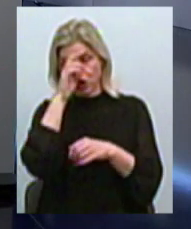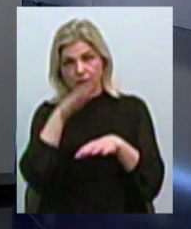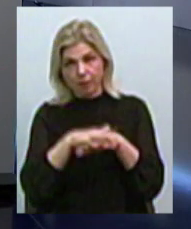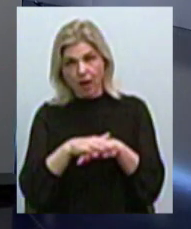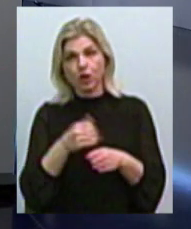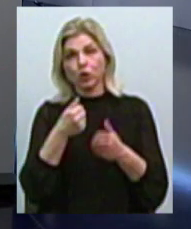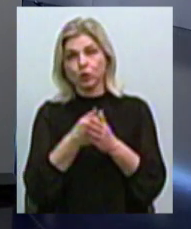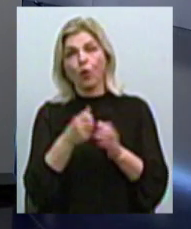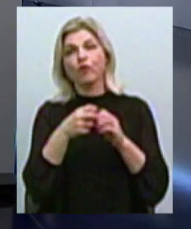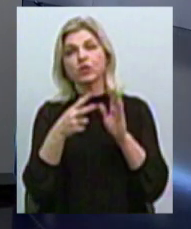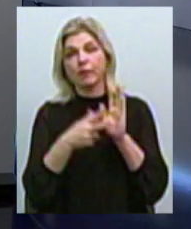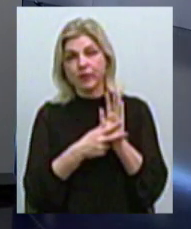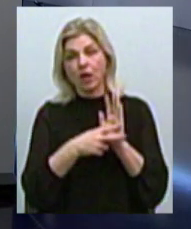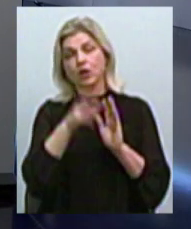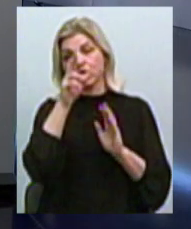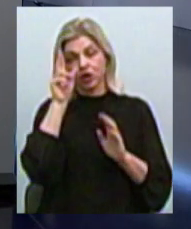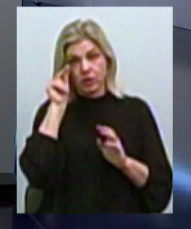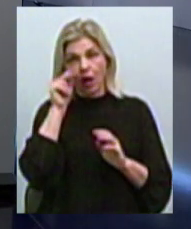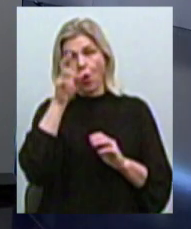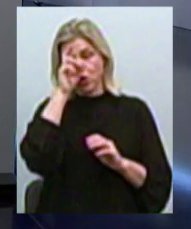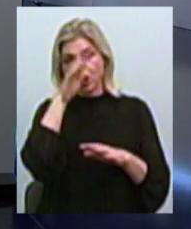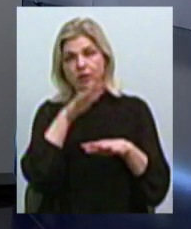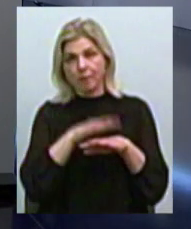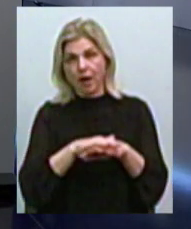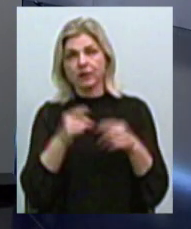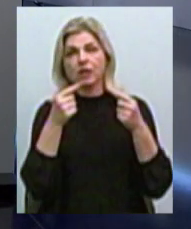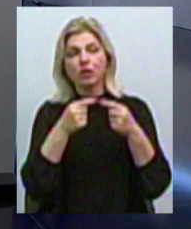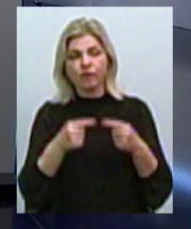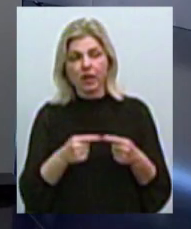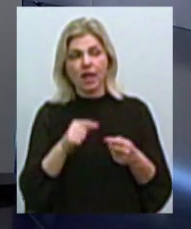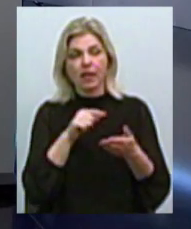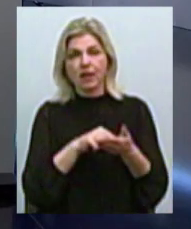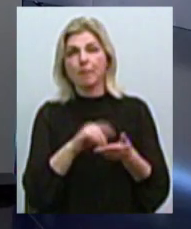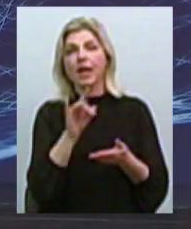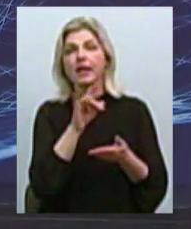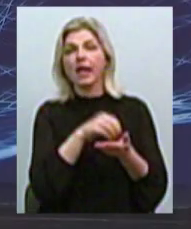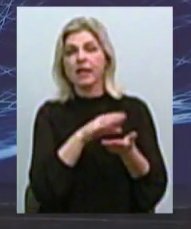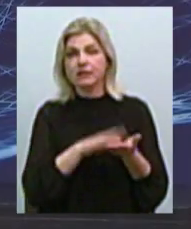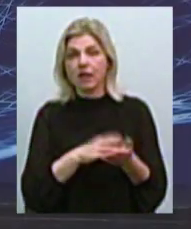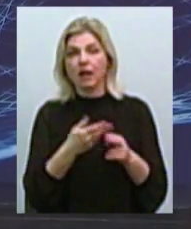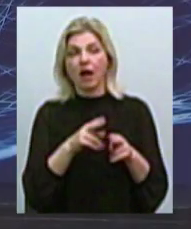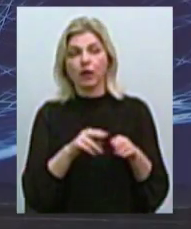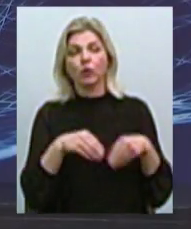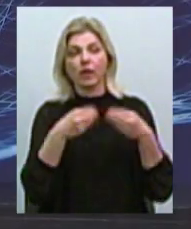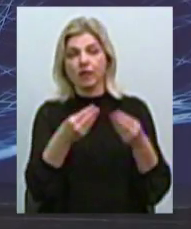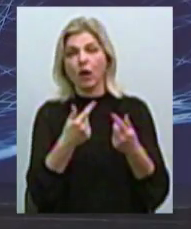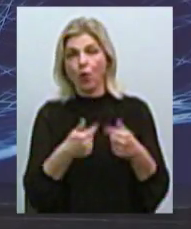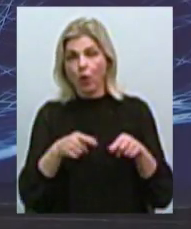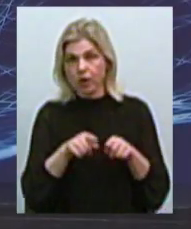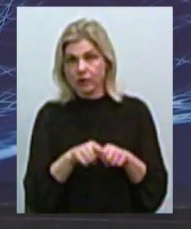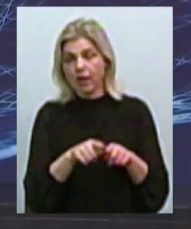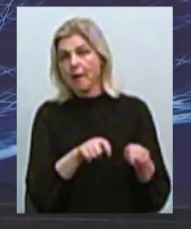числа Ощадбанк в соответствіі з тими реестрами, які дали організації, яка дала